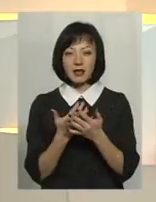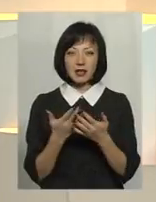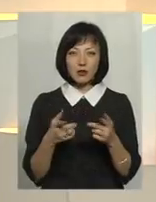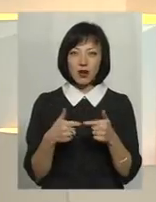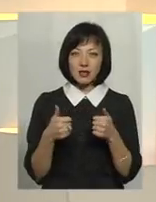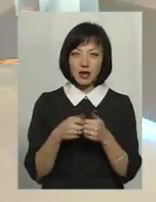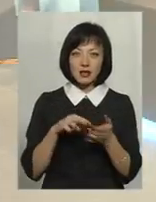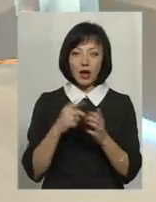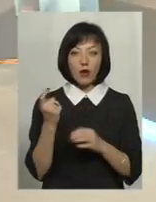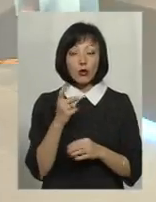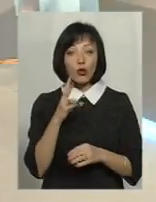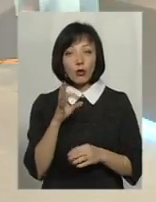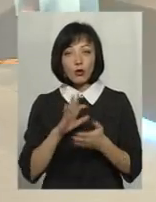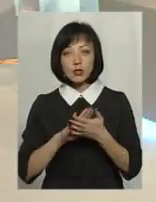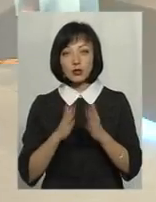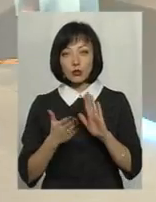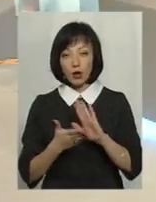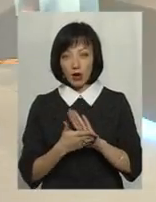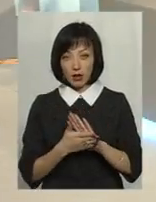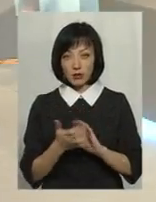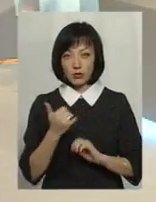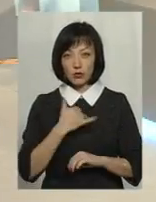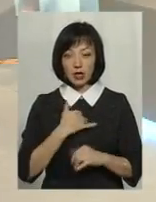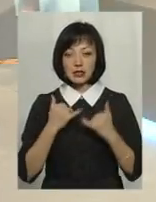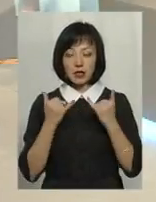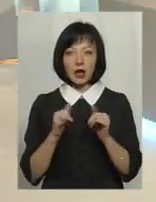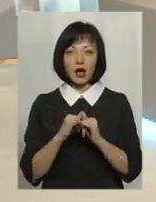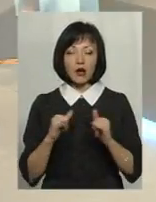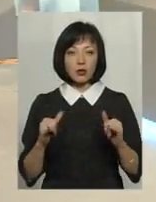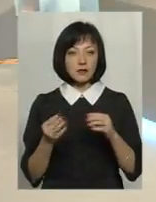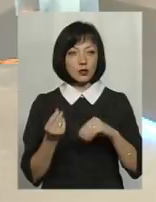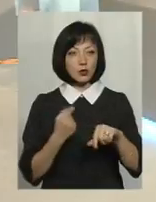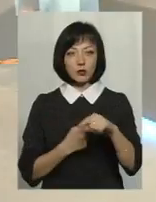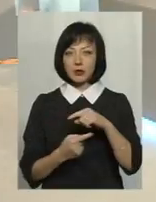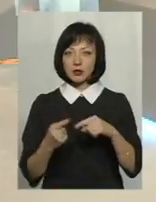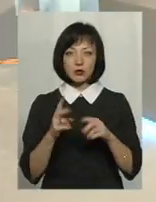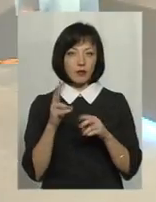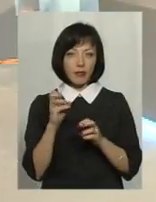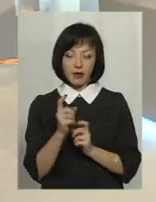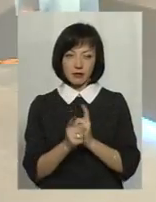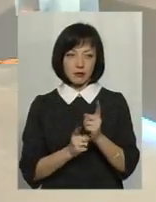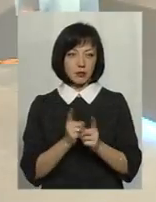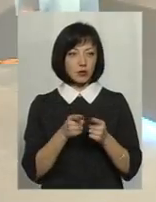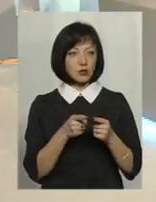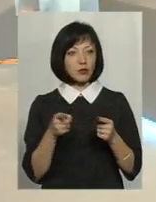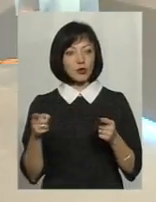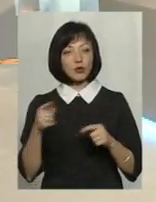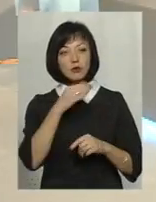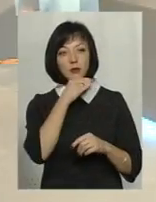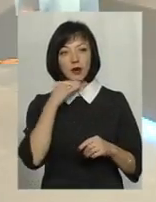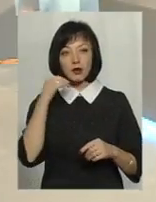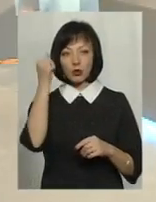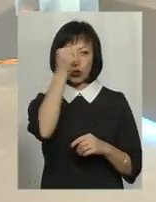покращенням сприятливого клімату для розвитку бізнесу, не суттєво змінюється вже впродовж багатьох